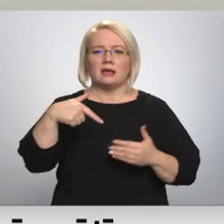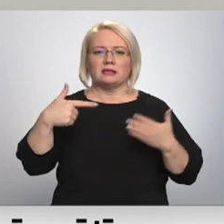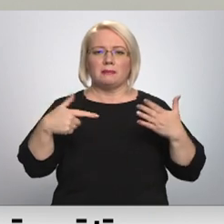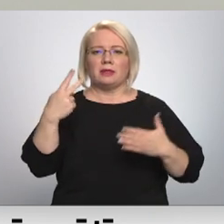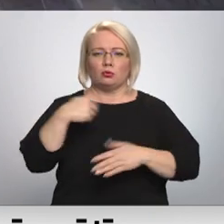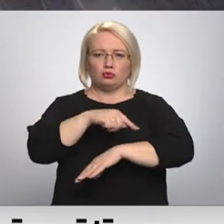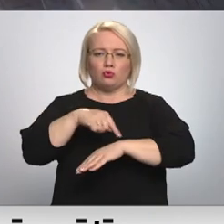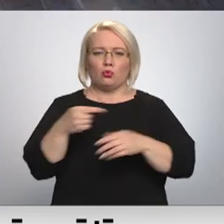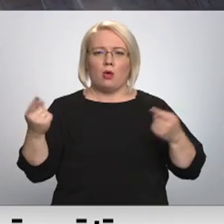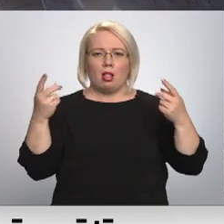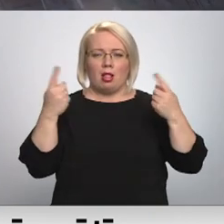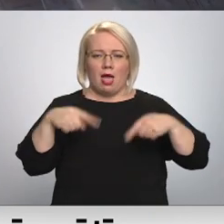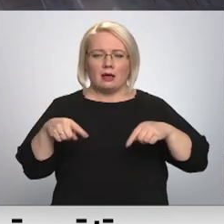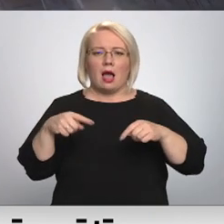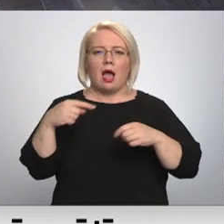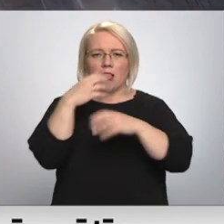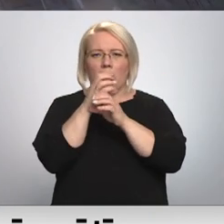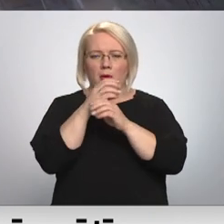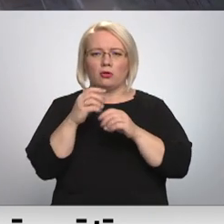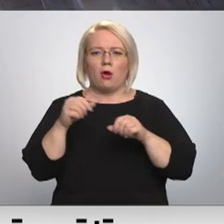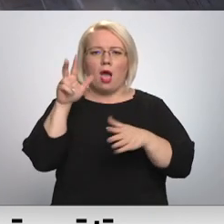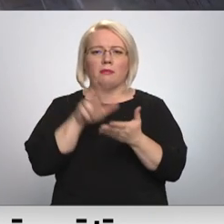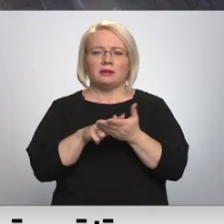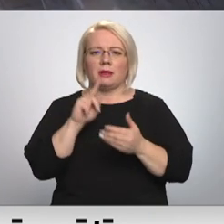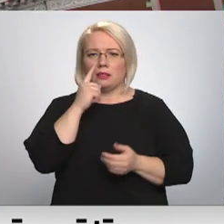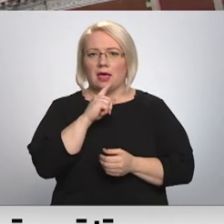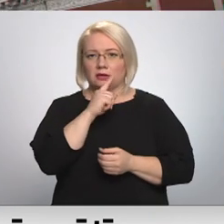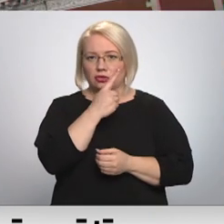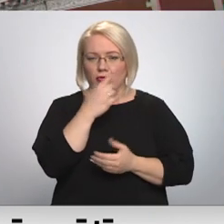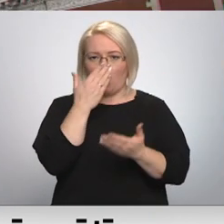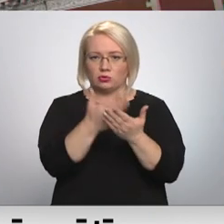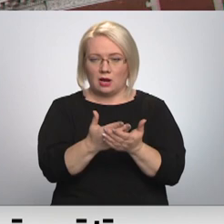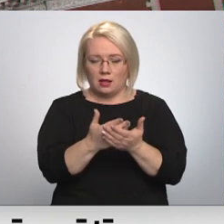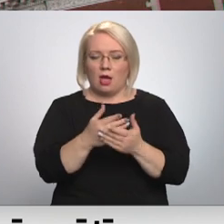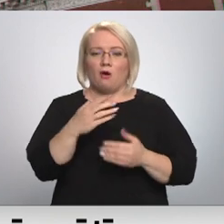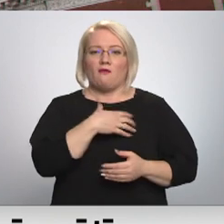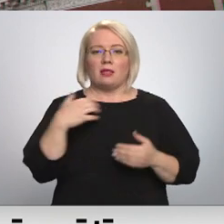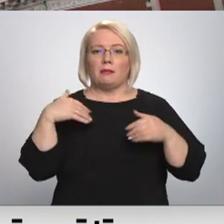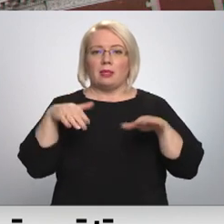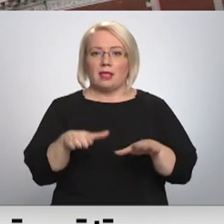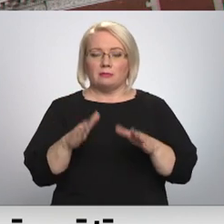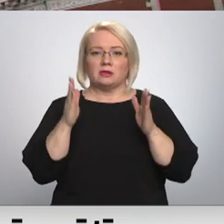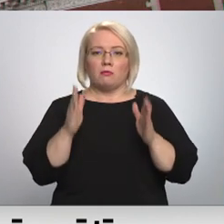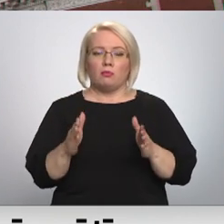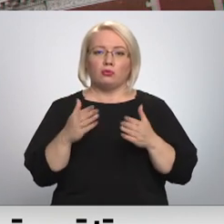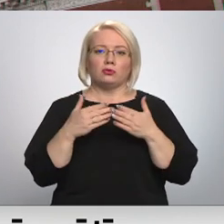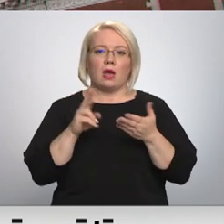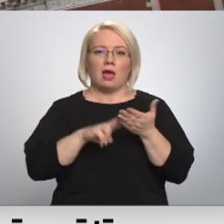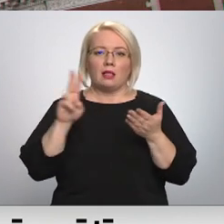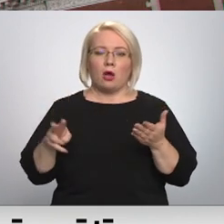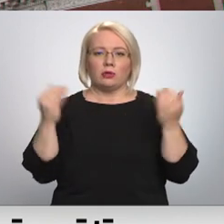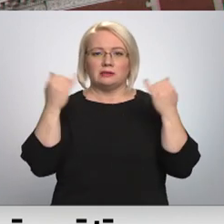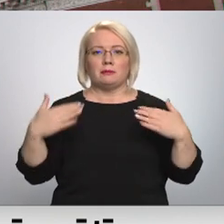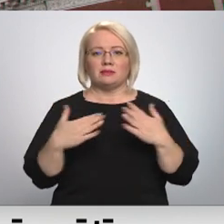un negatīvu laboratoriski apstiprinātu teistu. Valdība brīdi arī plānojas lemt, ka durvis varētu vērt Ziemassvēku tirdziņi, kuri